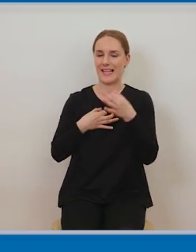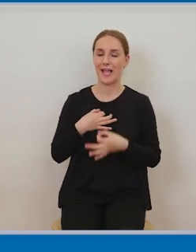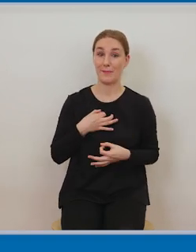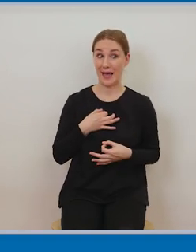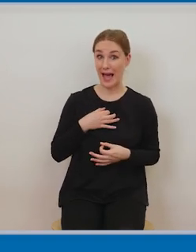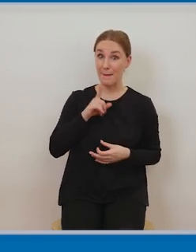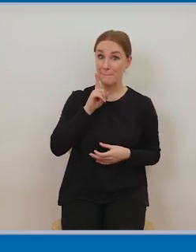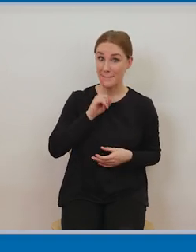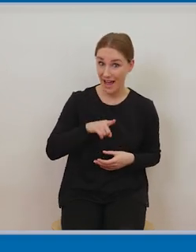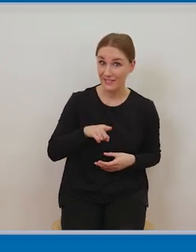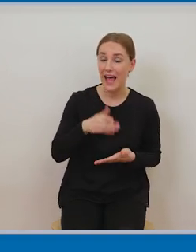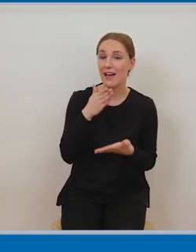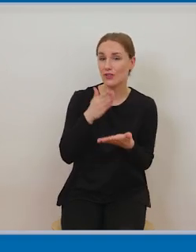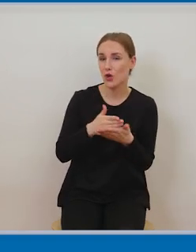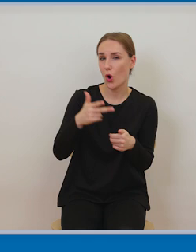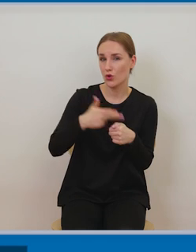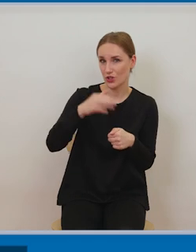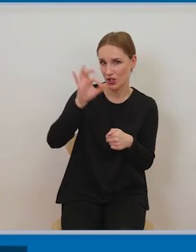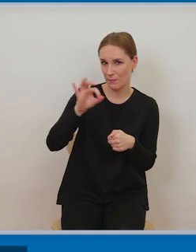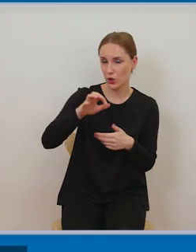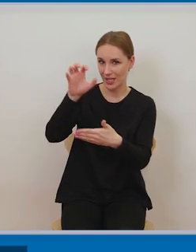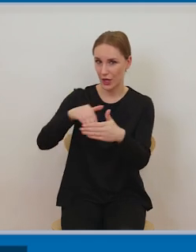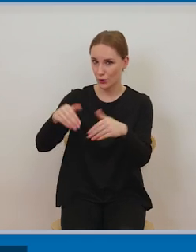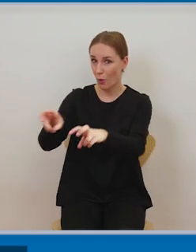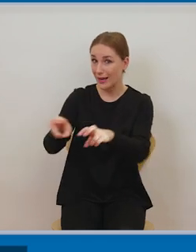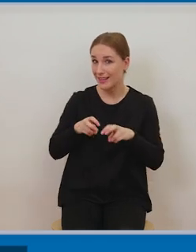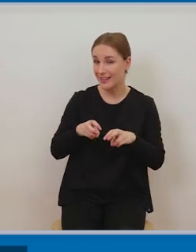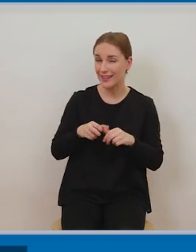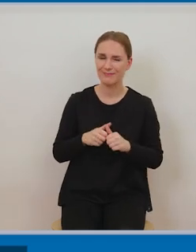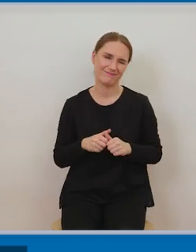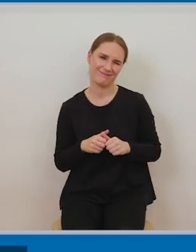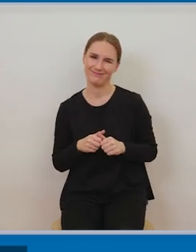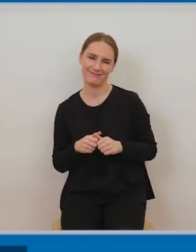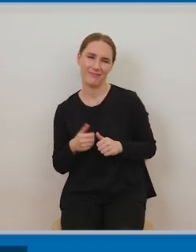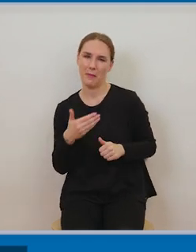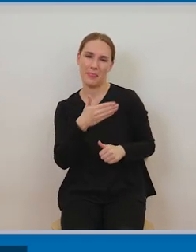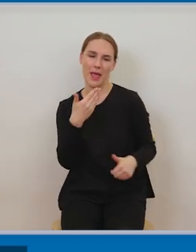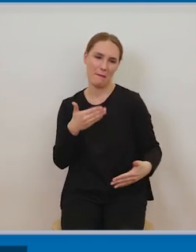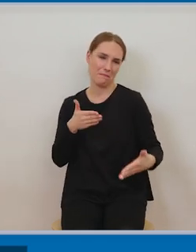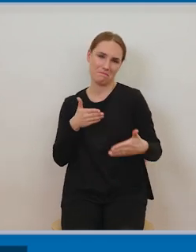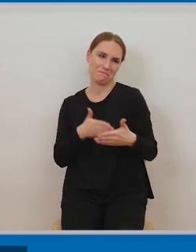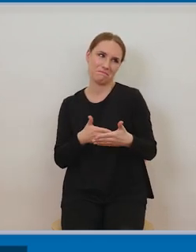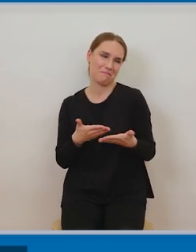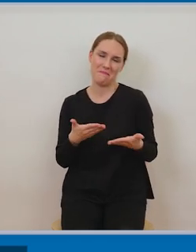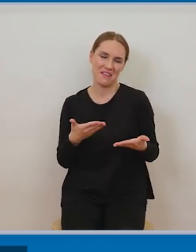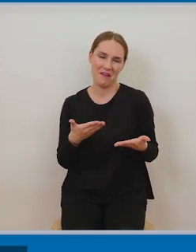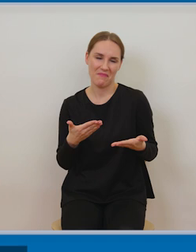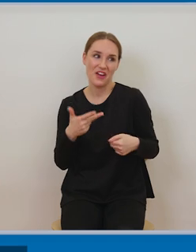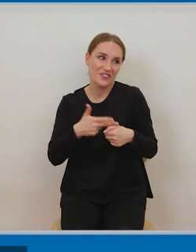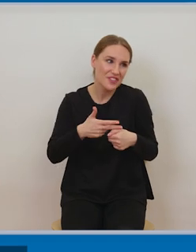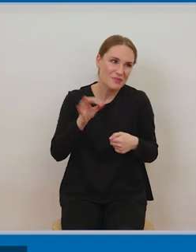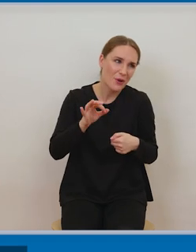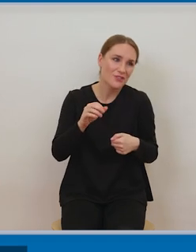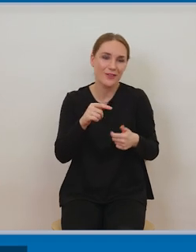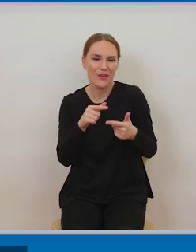tego żeby była taka pewność co do tego w jakim zakresie możemy korzystać tutaj możemy powiedzieć że